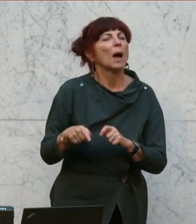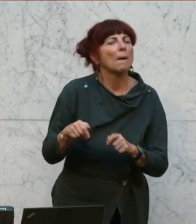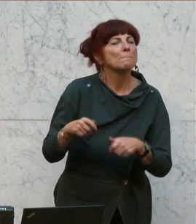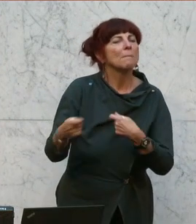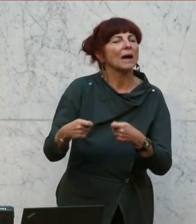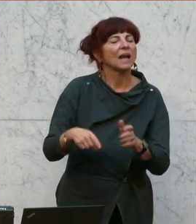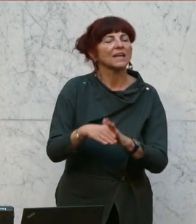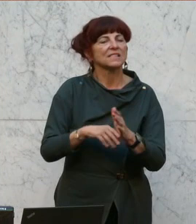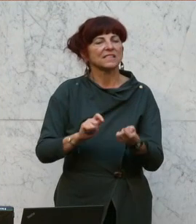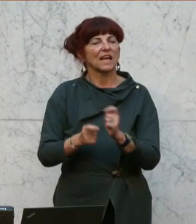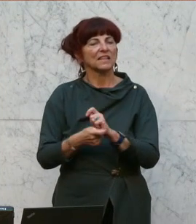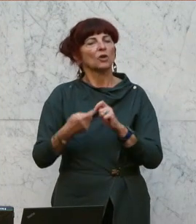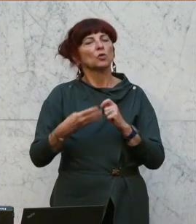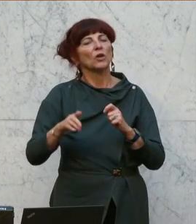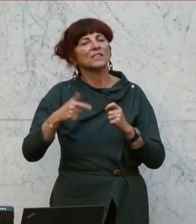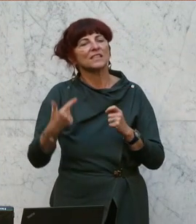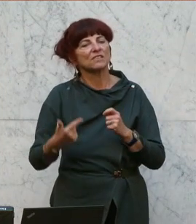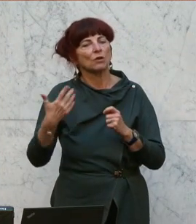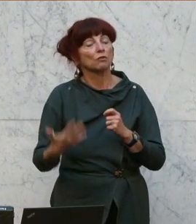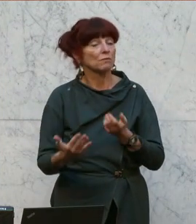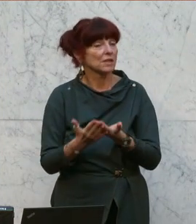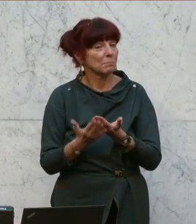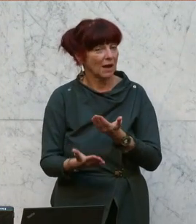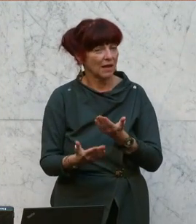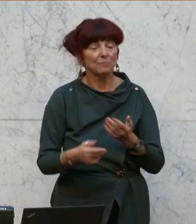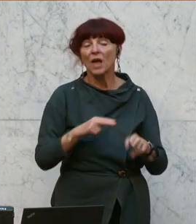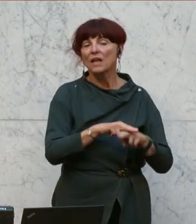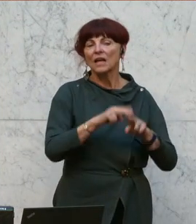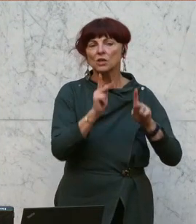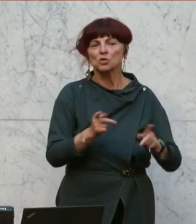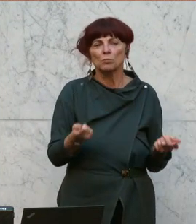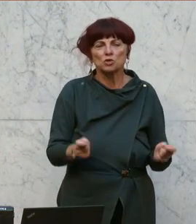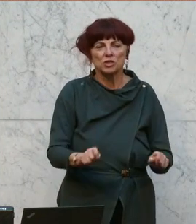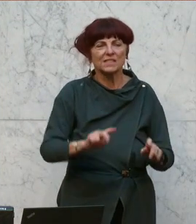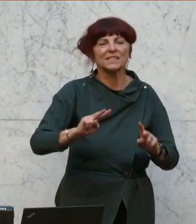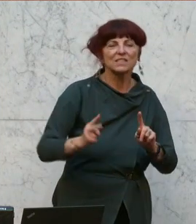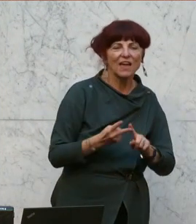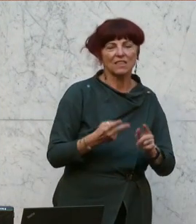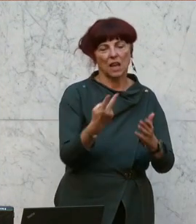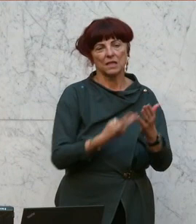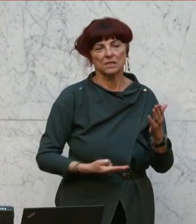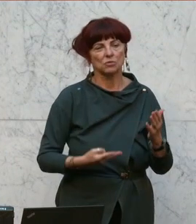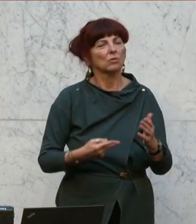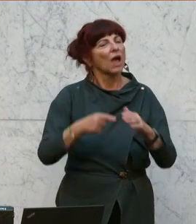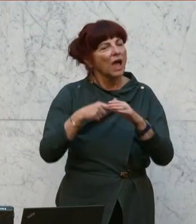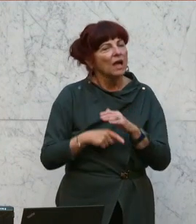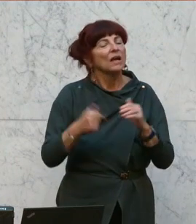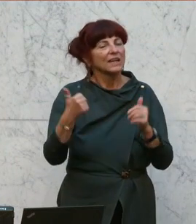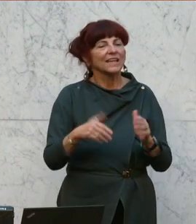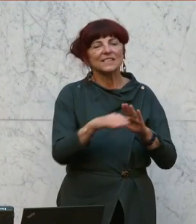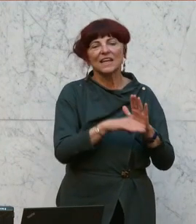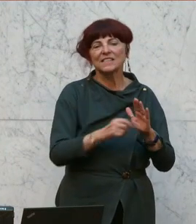Maklergesetzänderungsgesetz 1952, der Beilage, Top 4. Der Nationalrat wolle in zweiter Lesung beschließen. Die eingangs bezeichnete